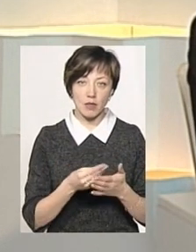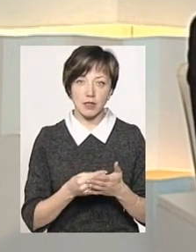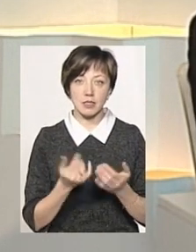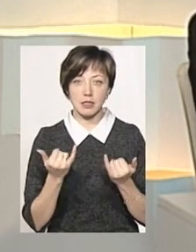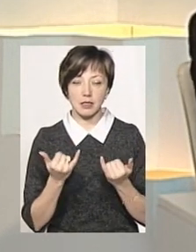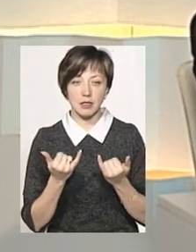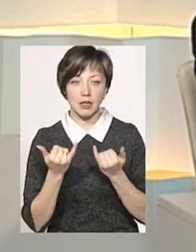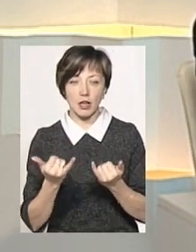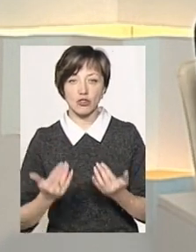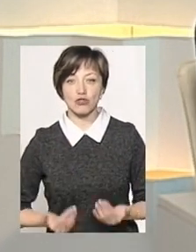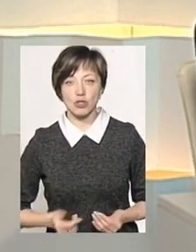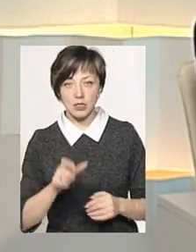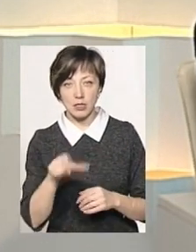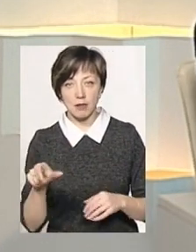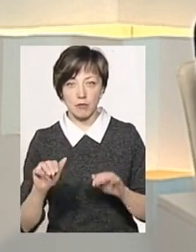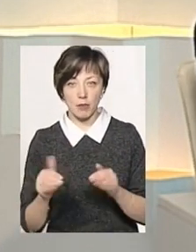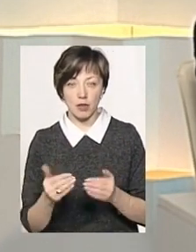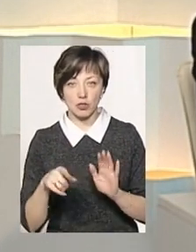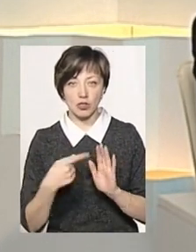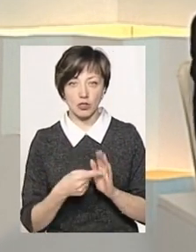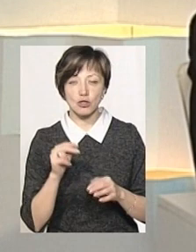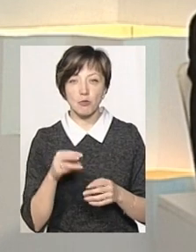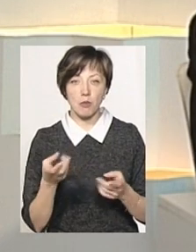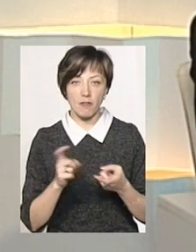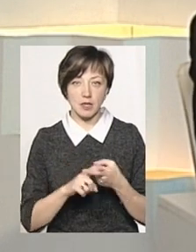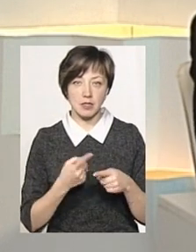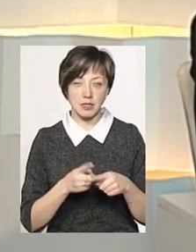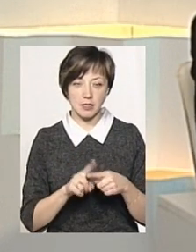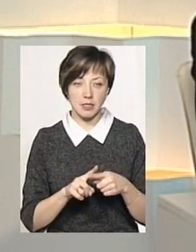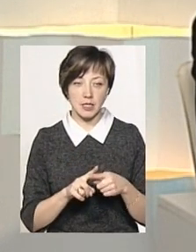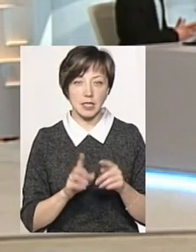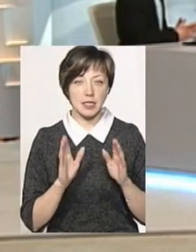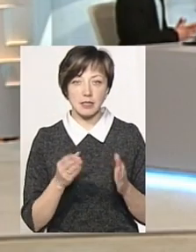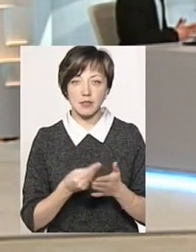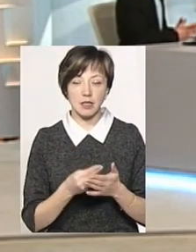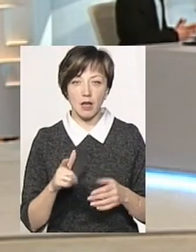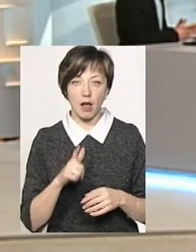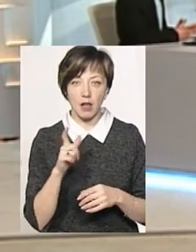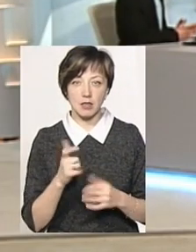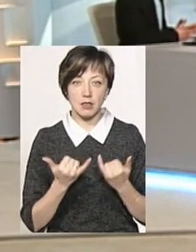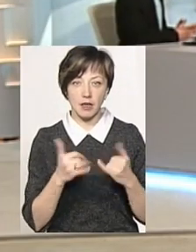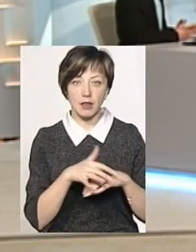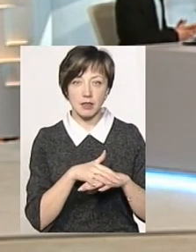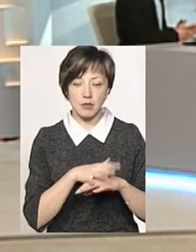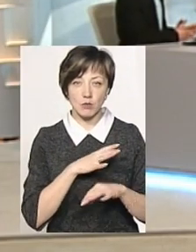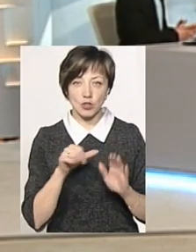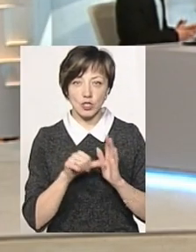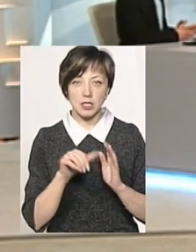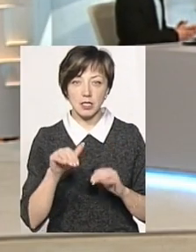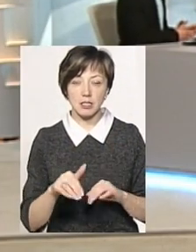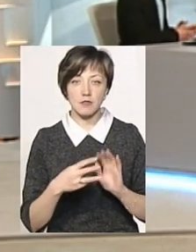тариф більшим був, а для жителів менший? З чим пов'язано це? Ну, тільки в ціні газу. Якщо для населення був